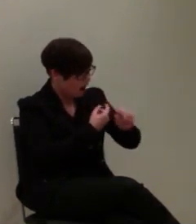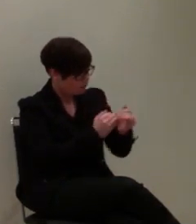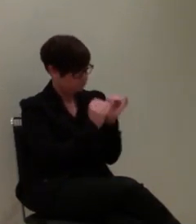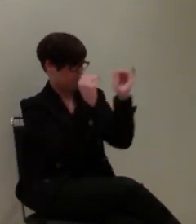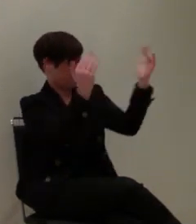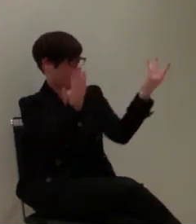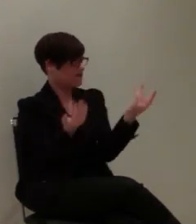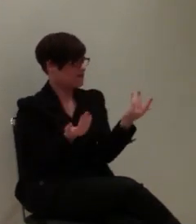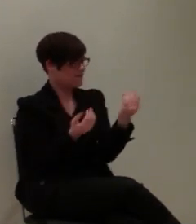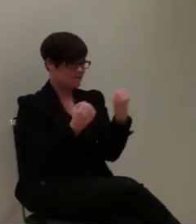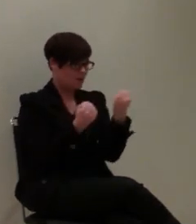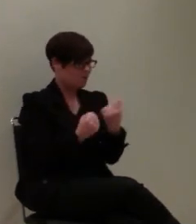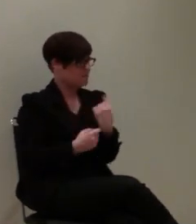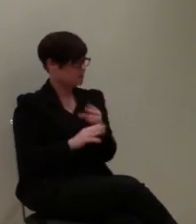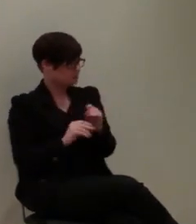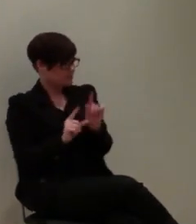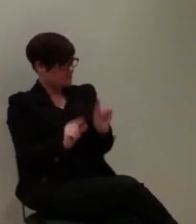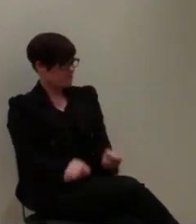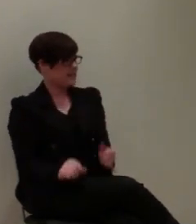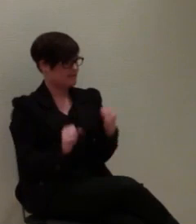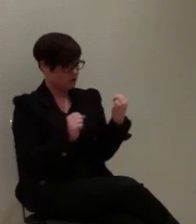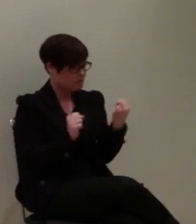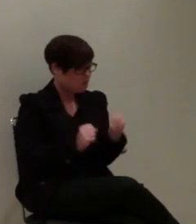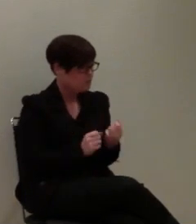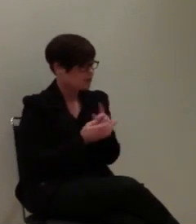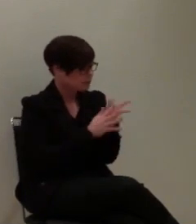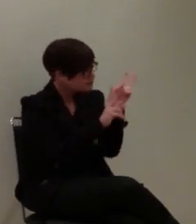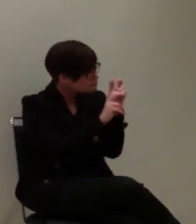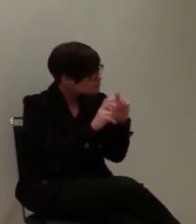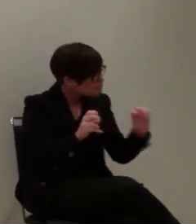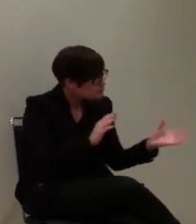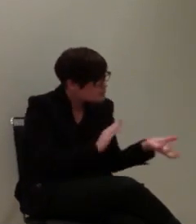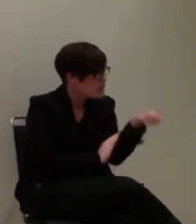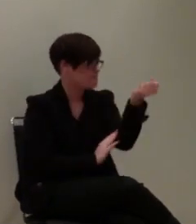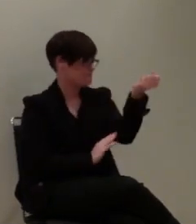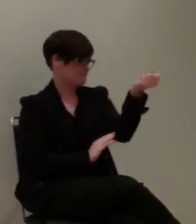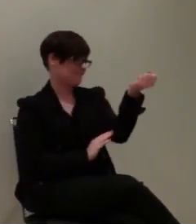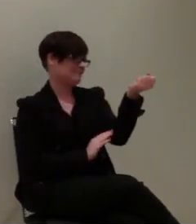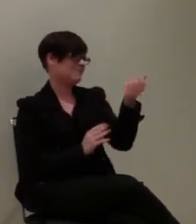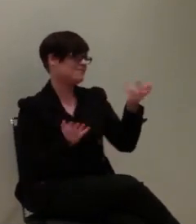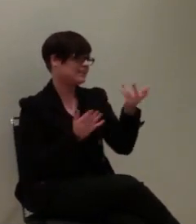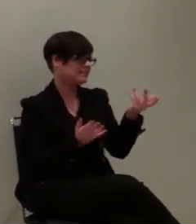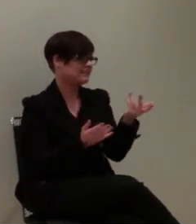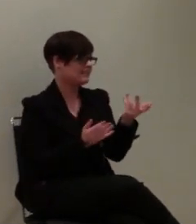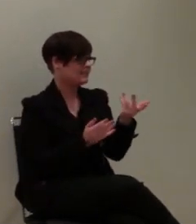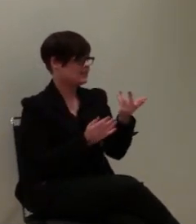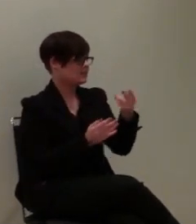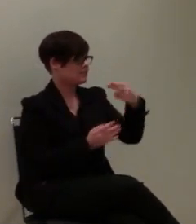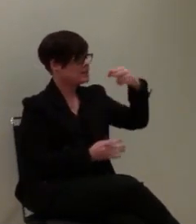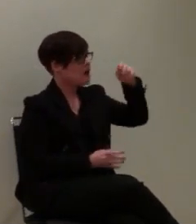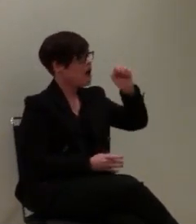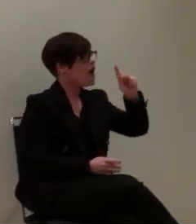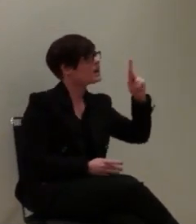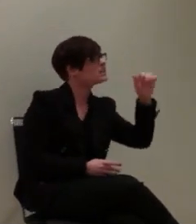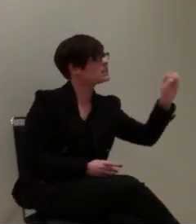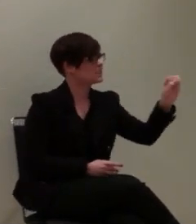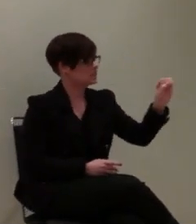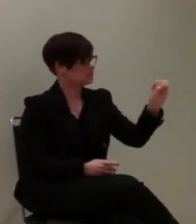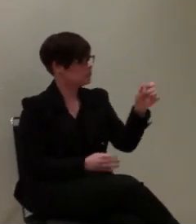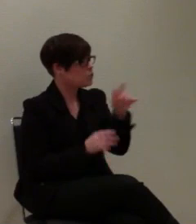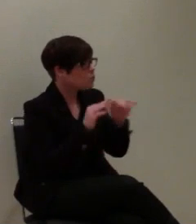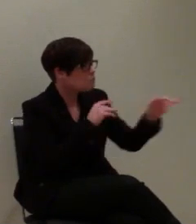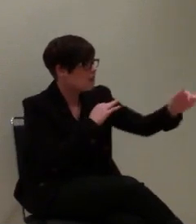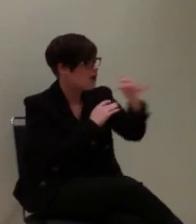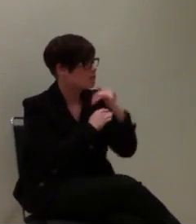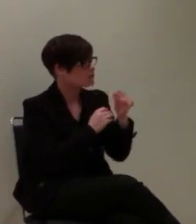großartig bei uns in Verwendung. Und die stellten dann raus, dass dann mittlerweile sogenannte Hacks im Umlauf waren, wo